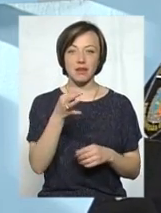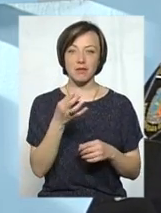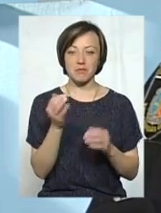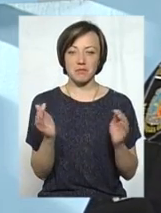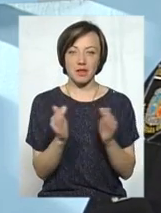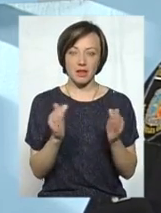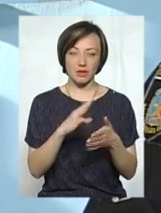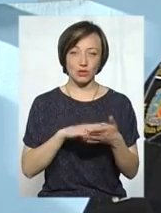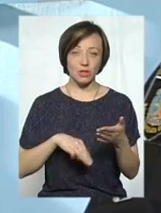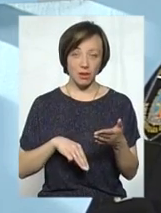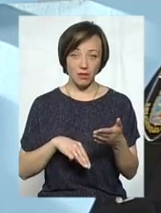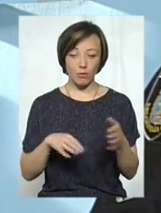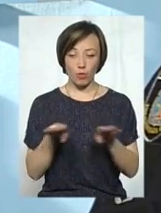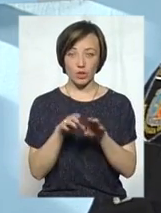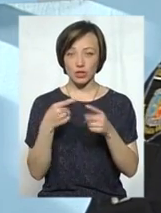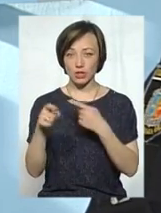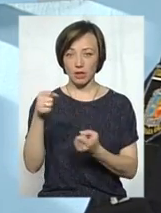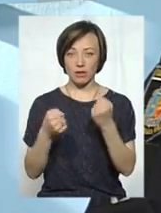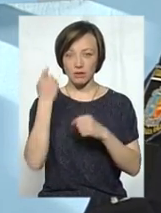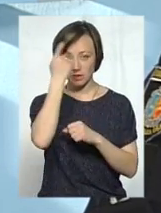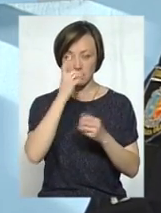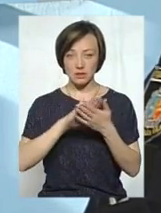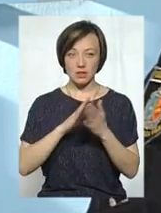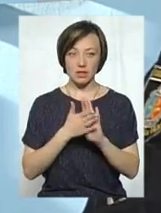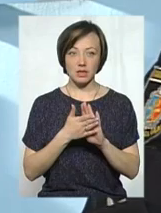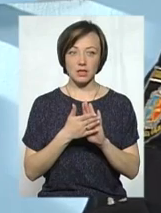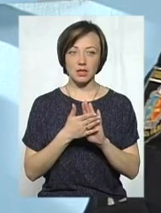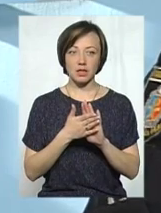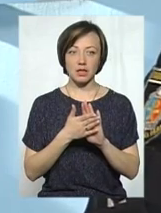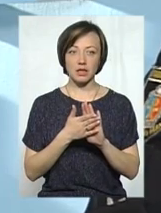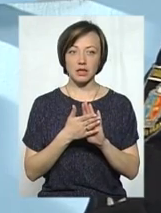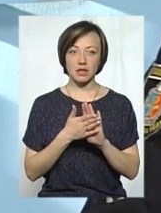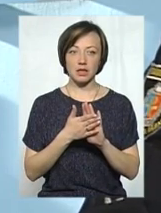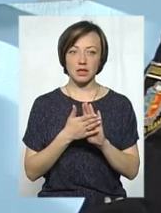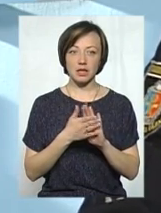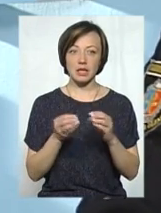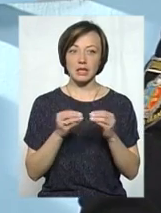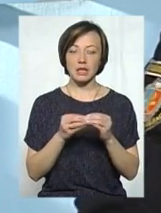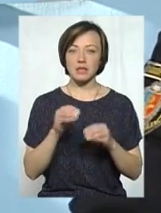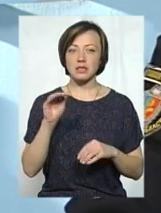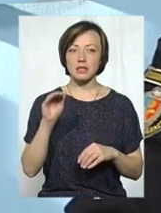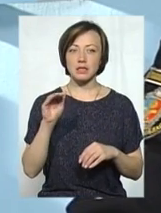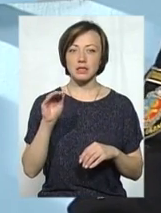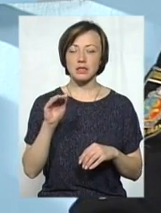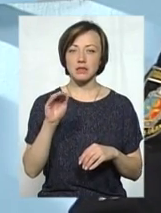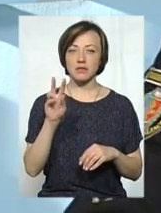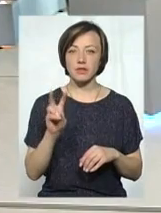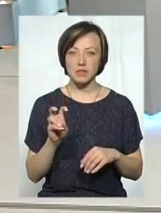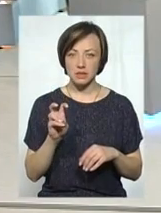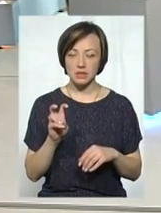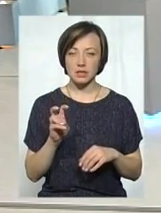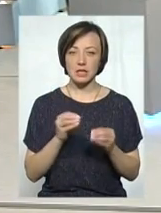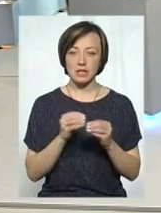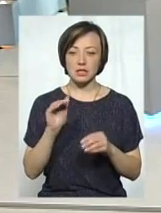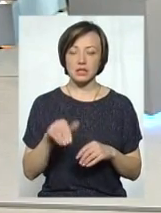порівняно з іншими штрафами, коли керування в нетверезому стані 10 з копійками, і це тільки перший раз 10-200. Але, знову ж